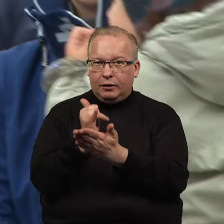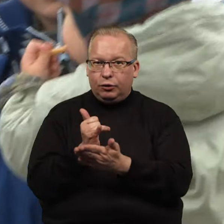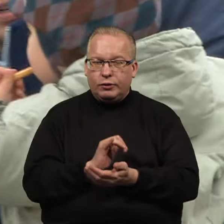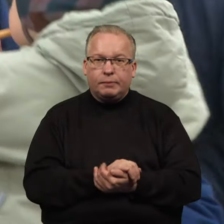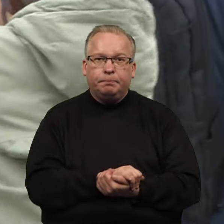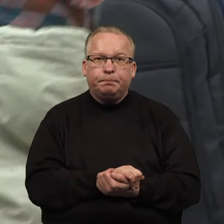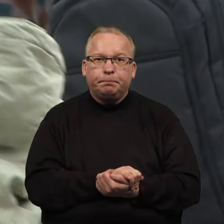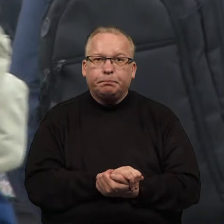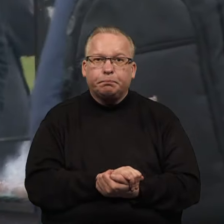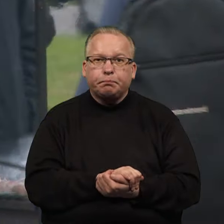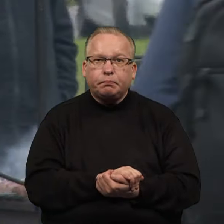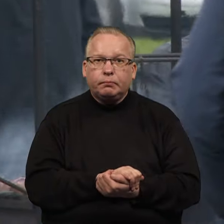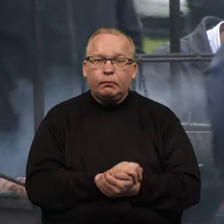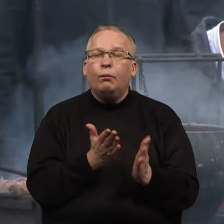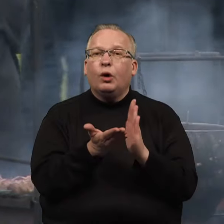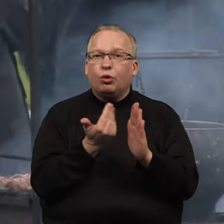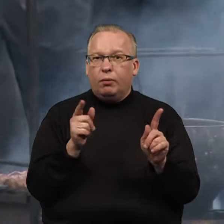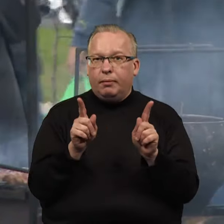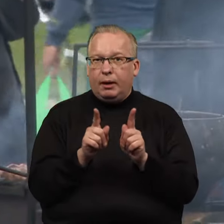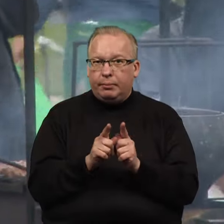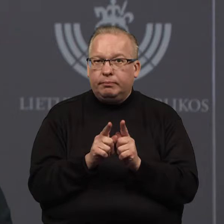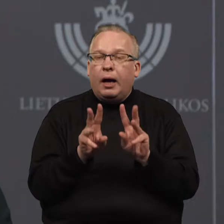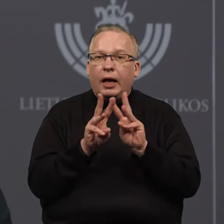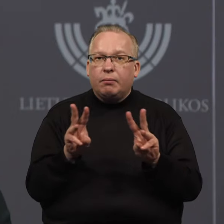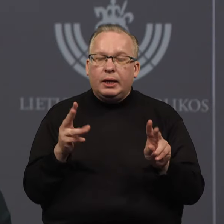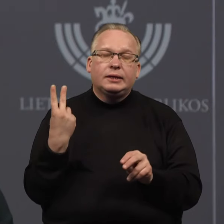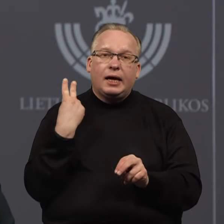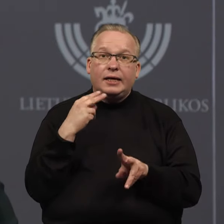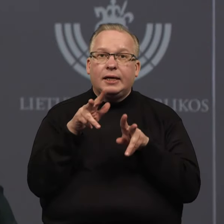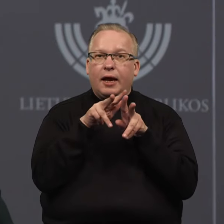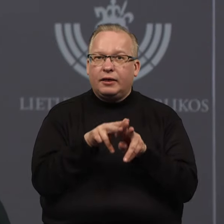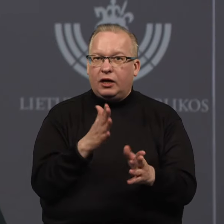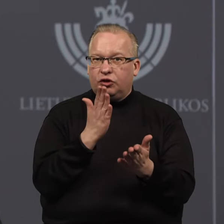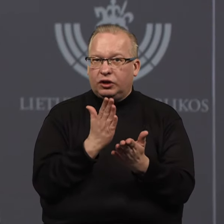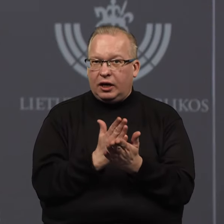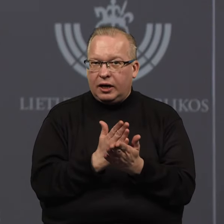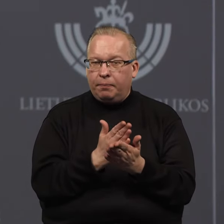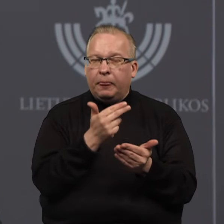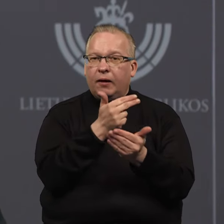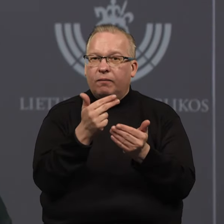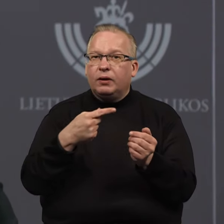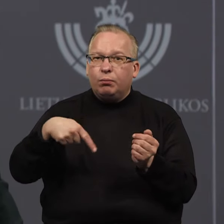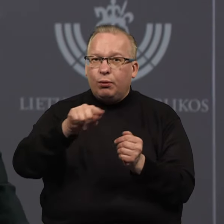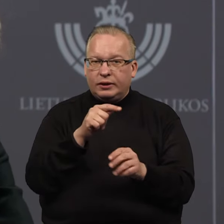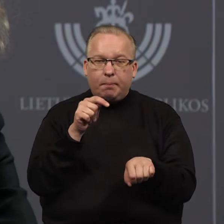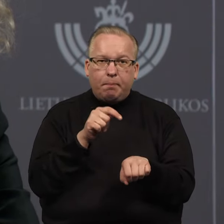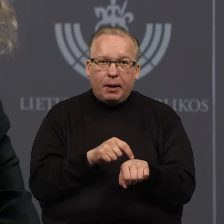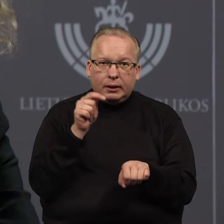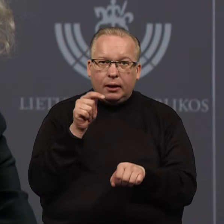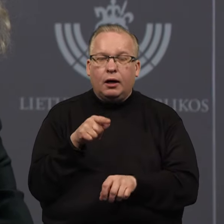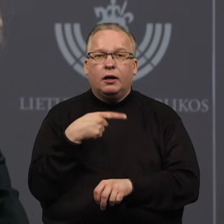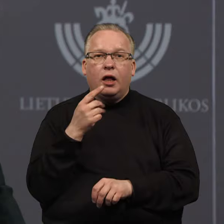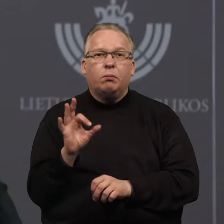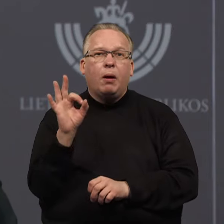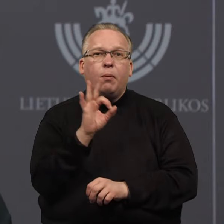Nuima gal kai kurią administracinę naštą, kurią šiuo metu ūkio subjektai patiria. Ar tai kalbėtume